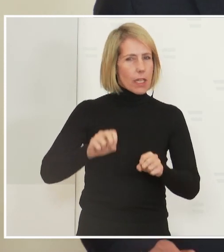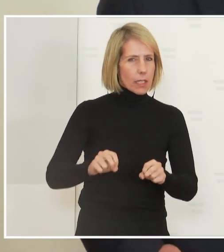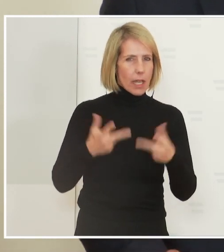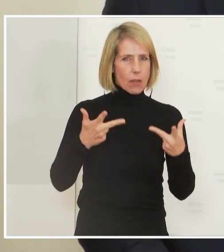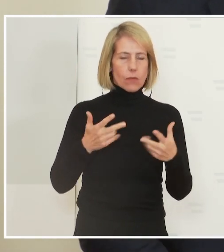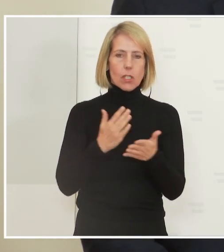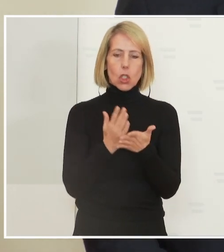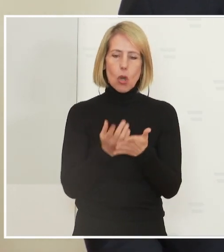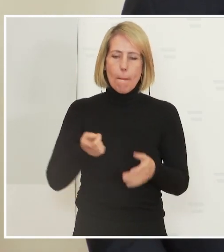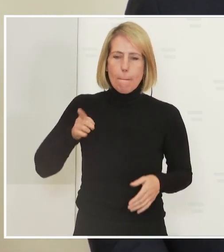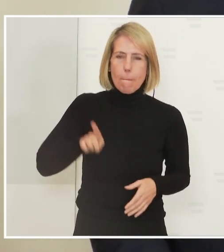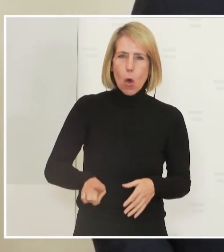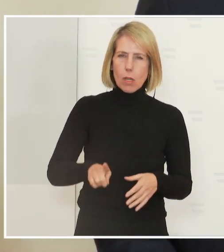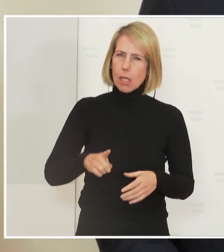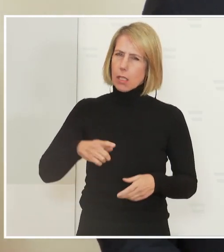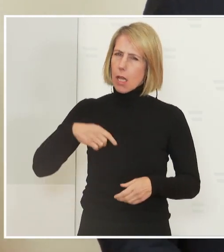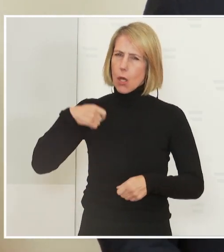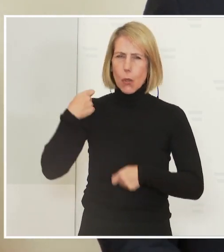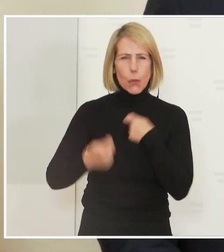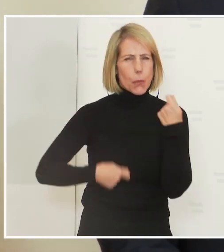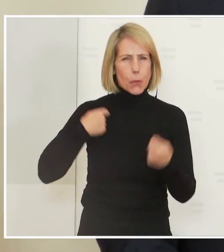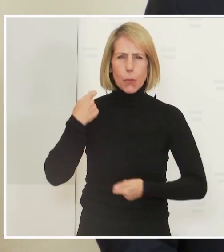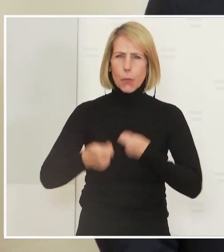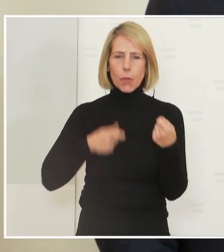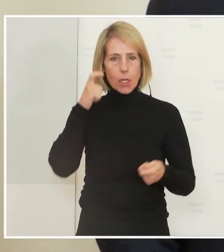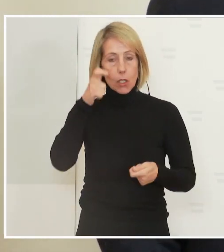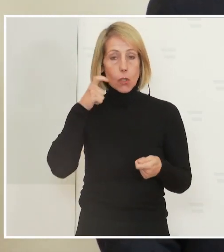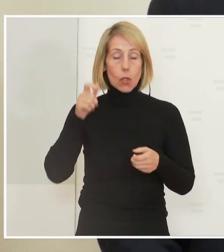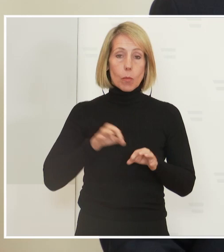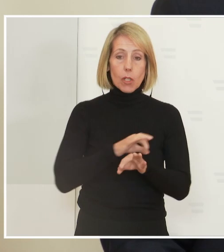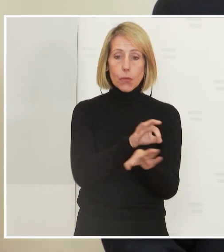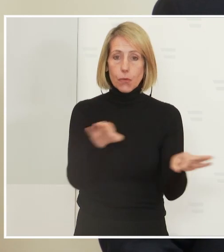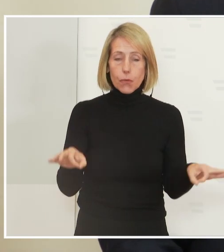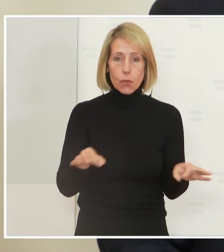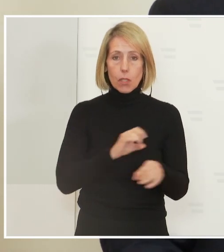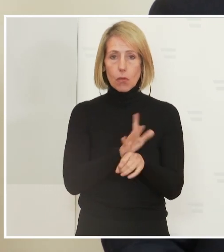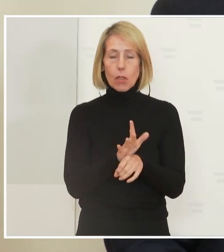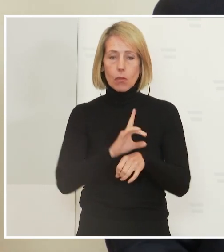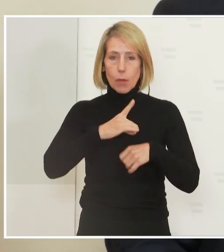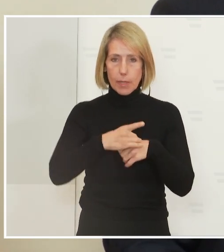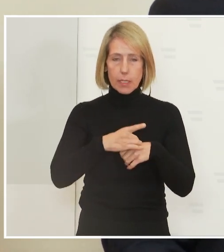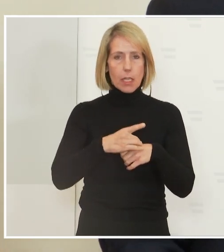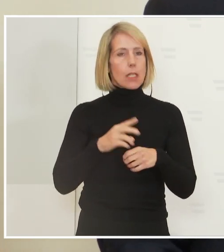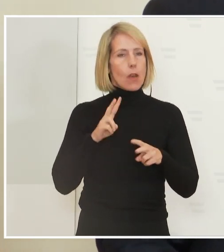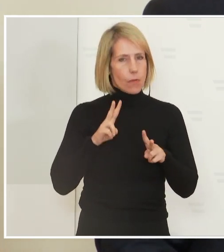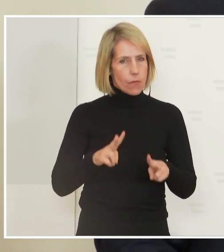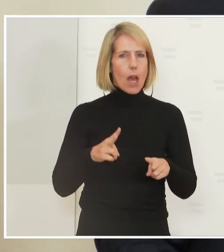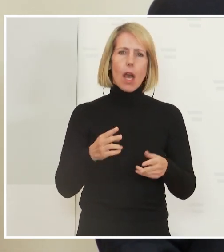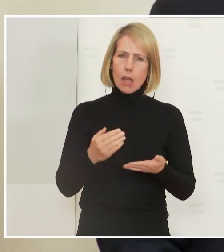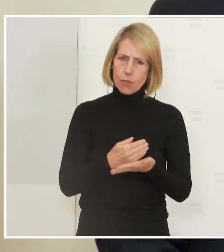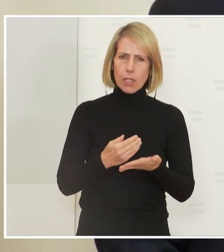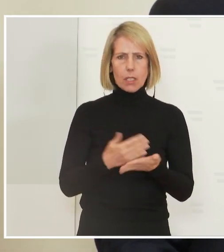Monaten sich aufopfernd um die Corona-Patienten kümmern, haben es sich verdient, dass wir alles an unserer Macht Stehende tun, um das